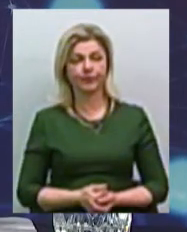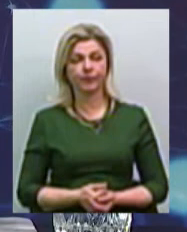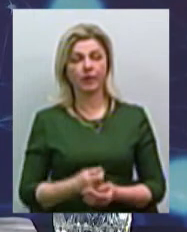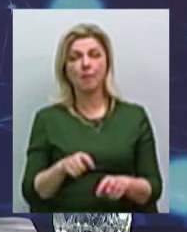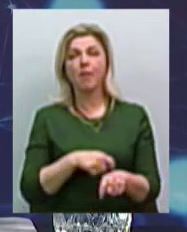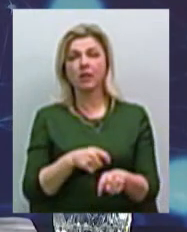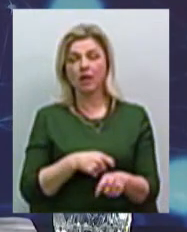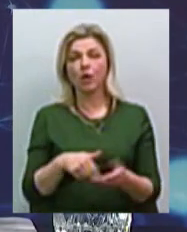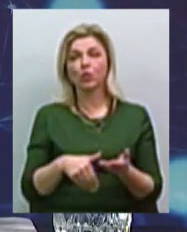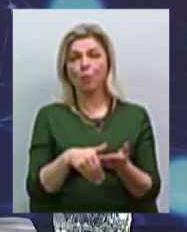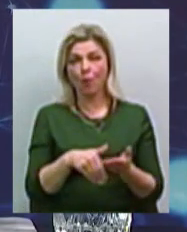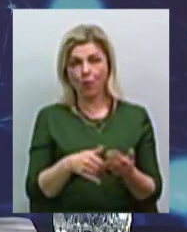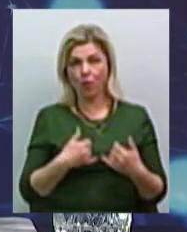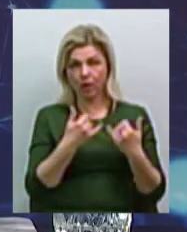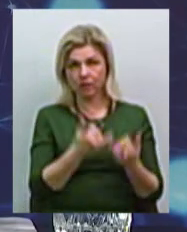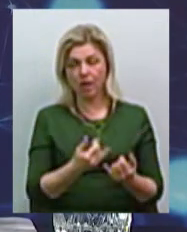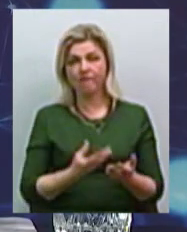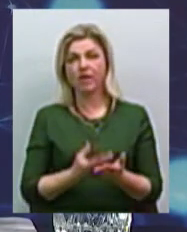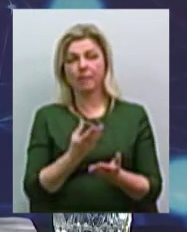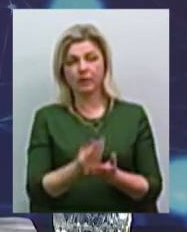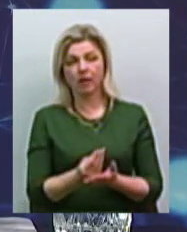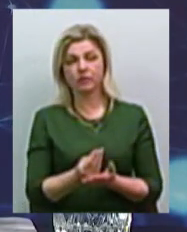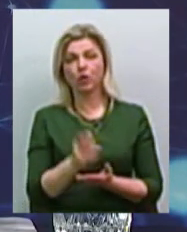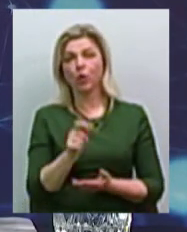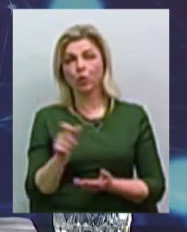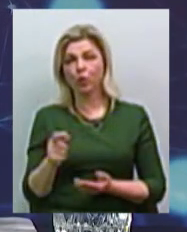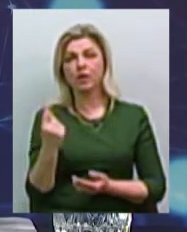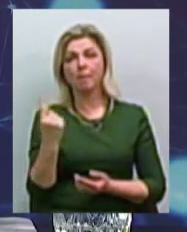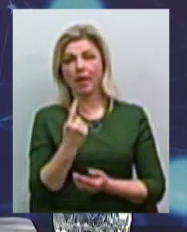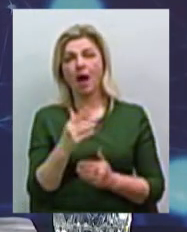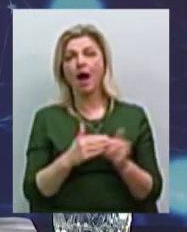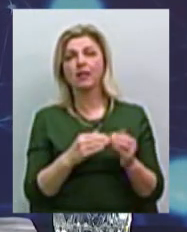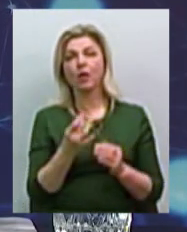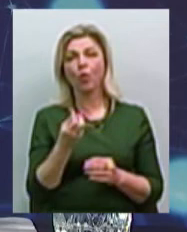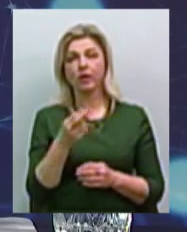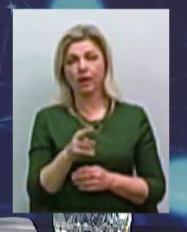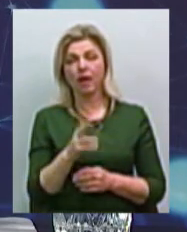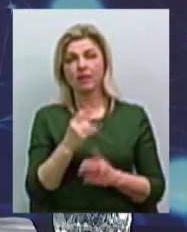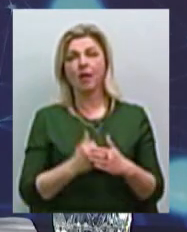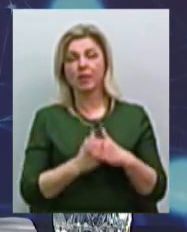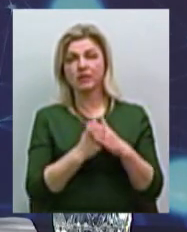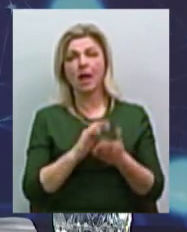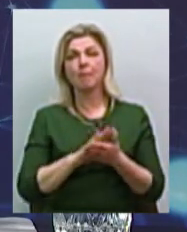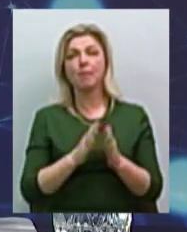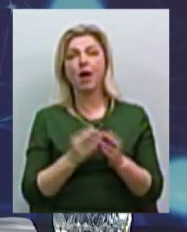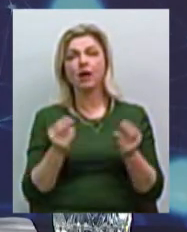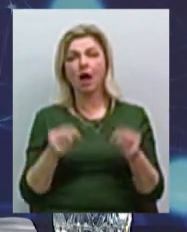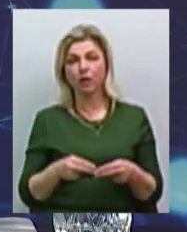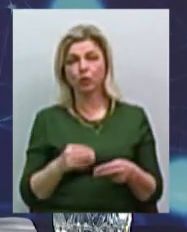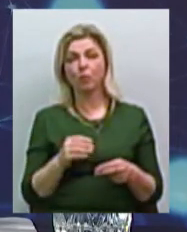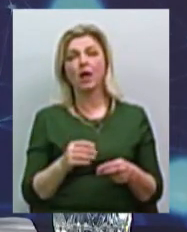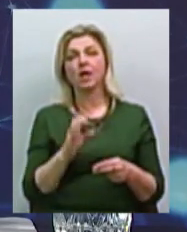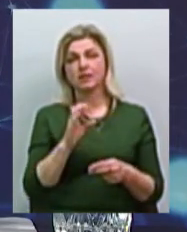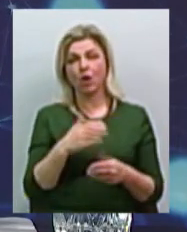матеріальної допомоги, яку ми виплачуємо особам першої категорії на підставі меморандуму, яке у складено з громадською